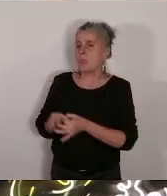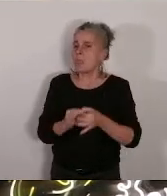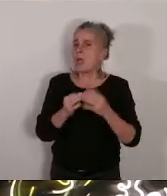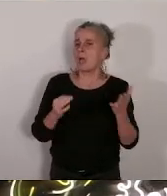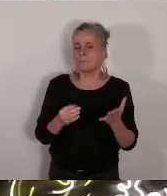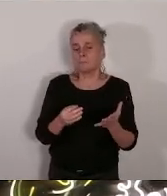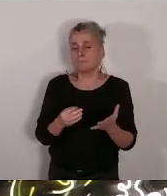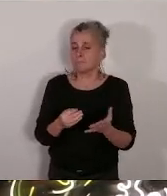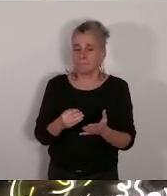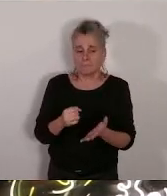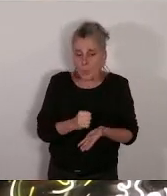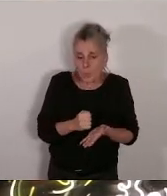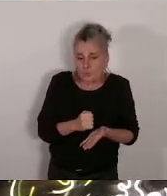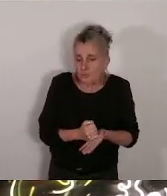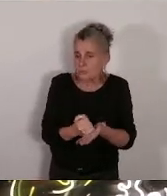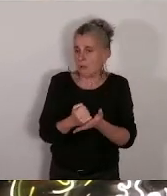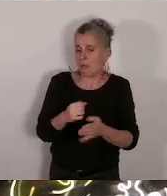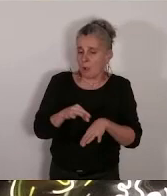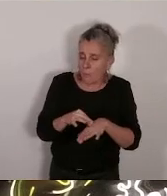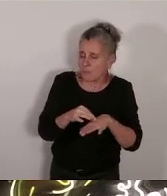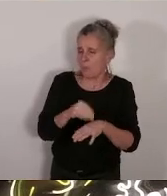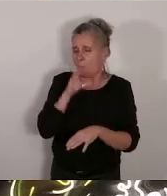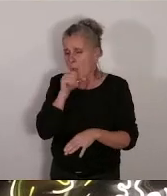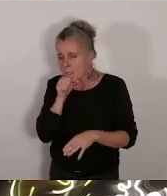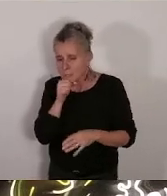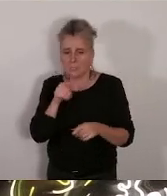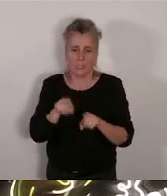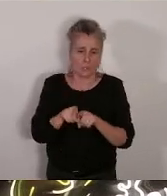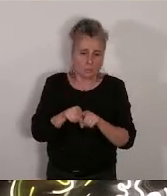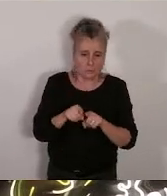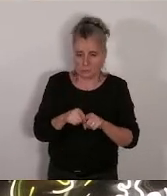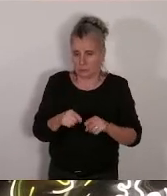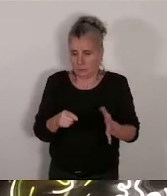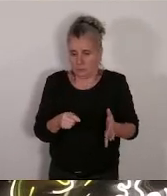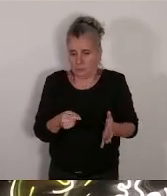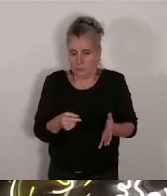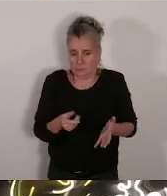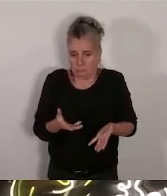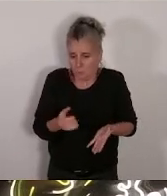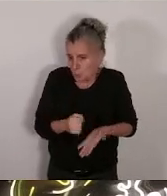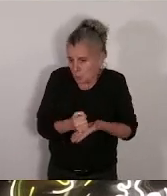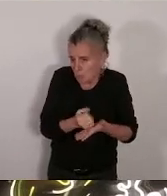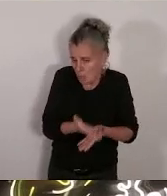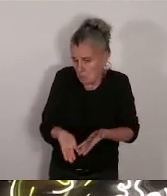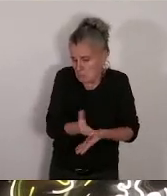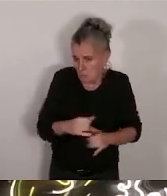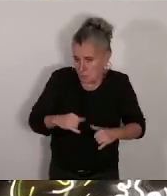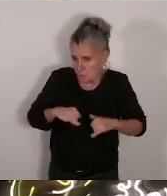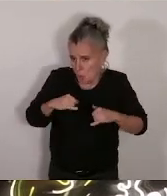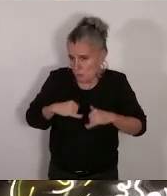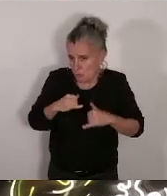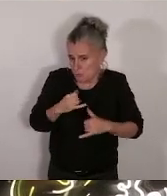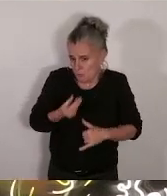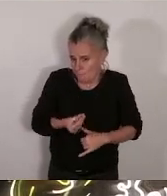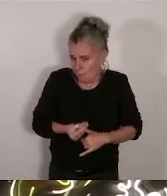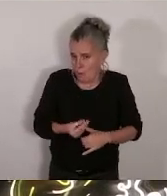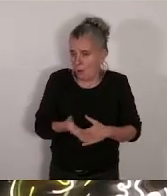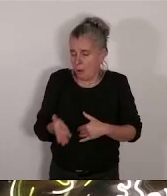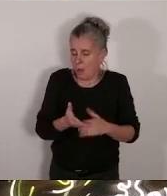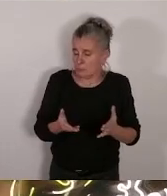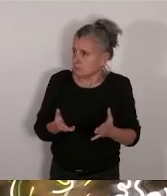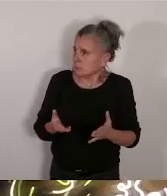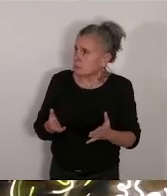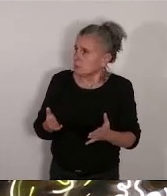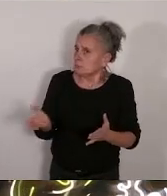maternelle, est une bonne chose pour nos familles et nos enfants. Dans ce dossier, le partenariat avec la CAF, qu'est-ce qu'il y ? peux